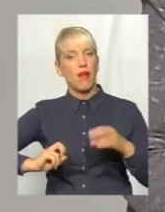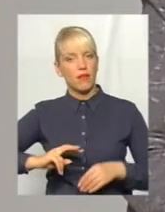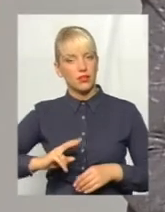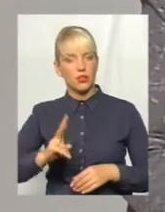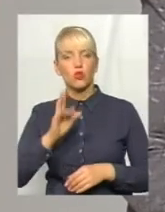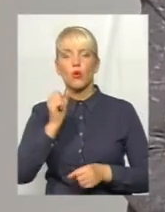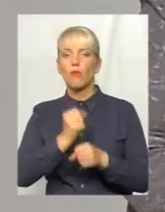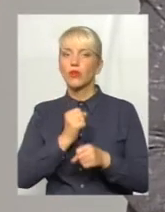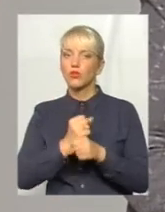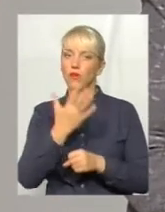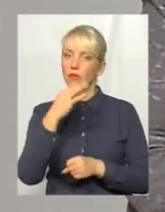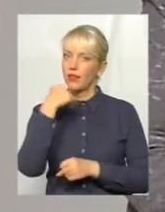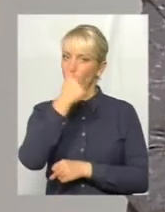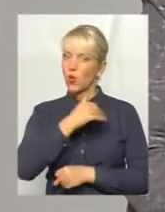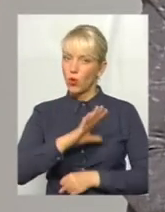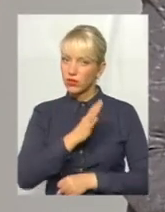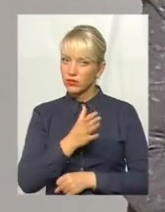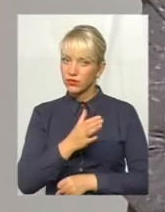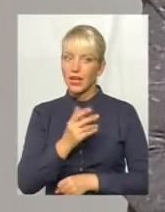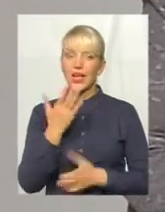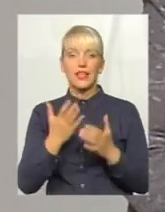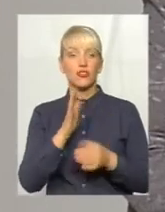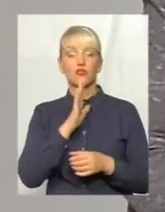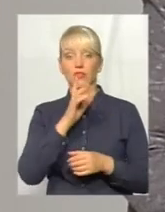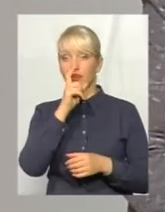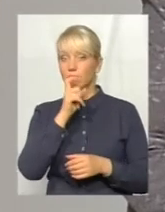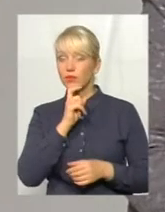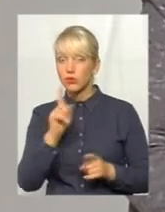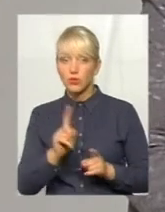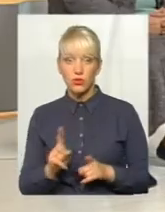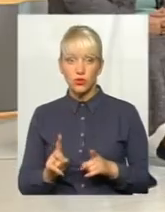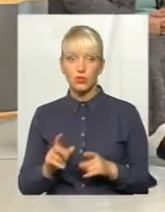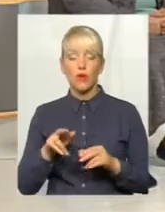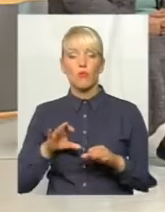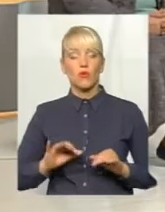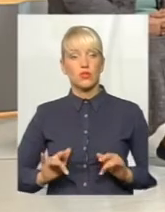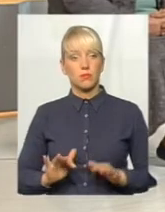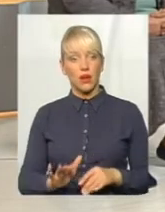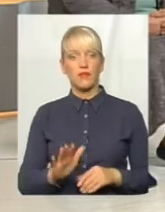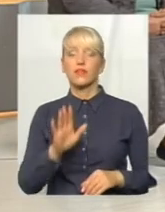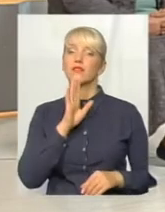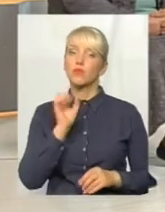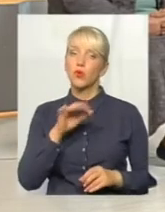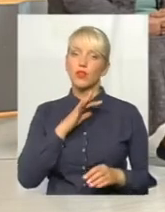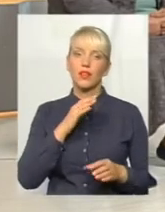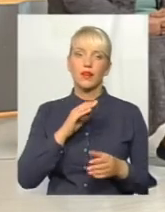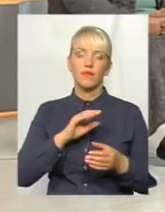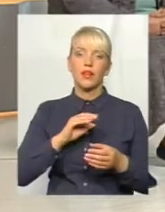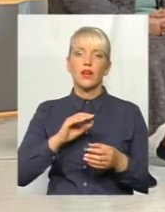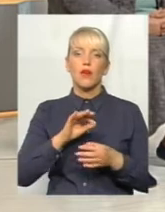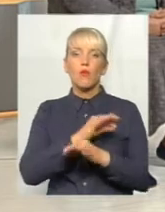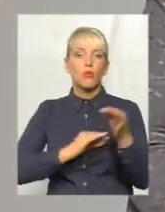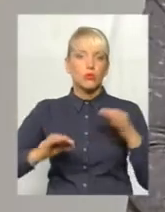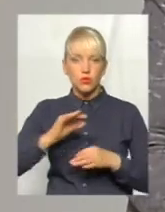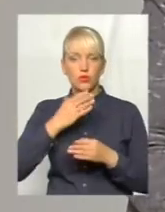пропрацювала 5 років. І якщо навіть щось вона не могла бачити в справі достеменно, вона могла поспілкуватися зі своїми колегами,